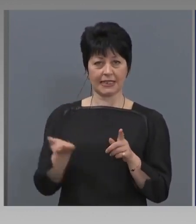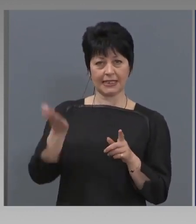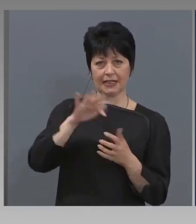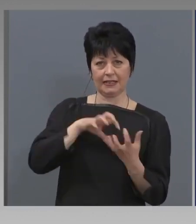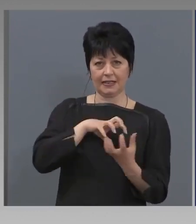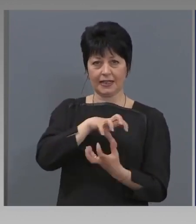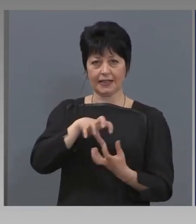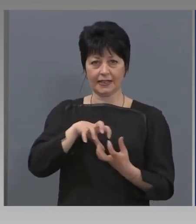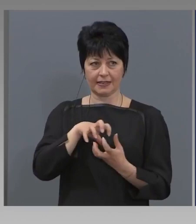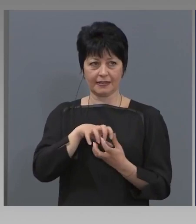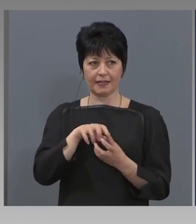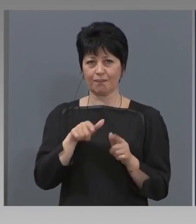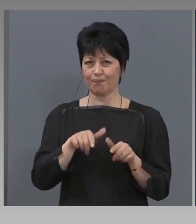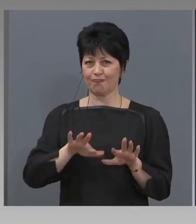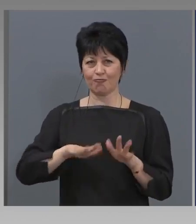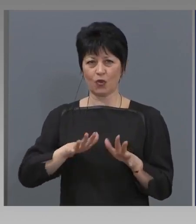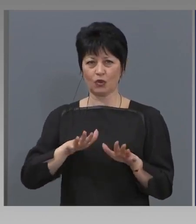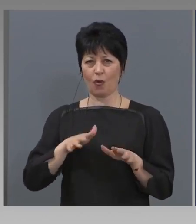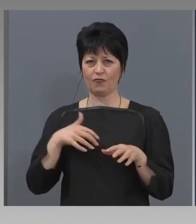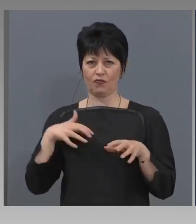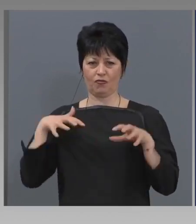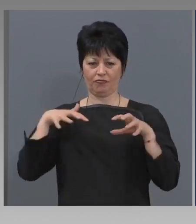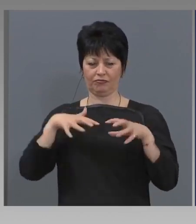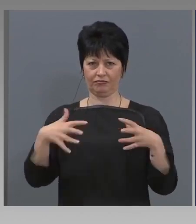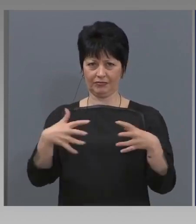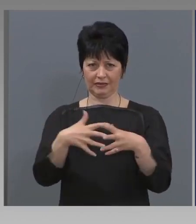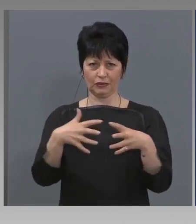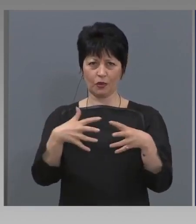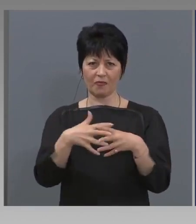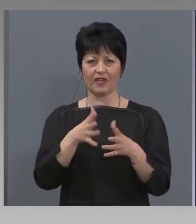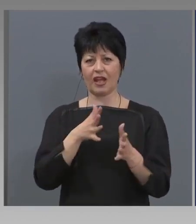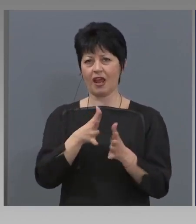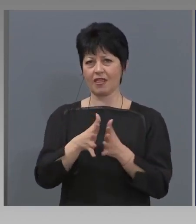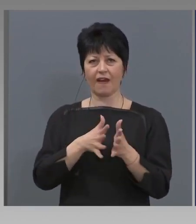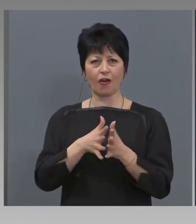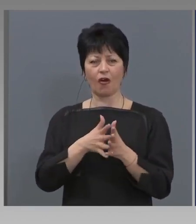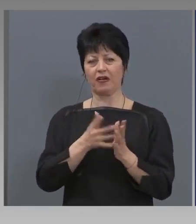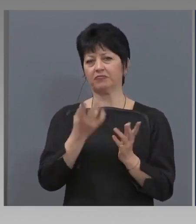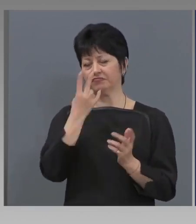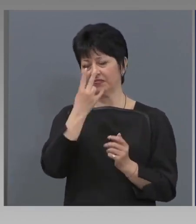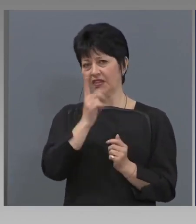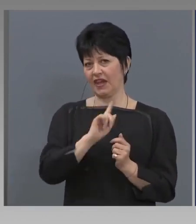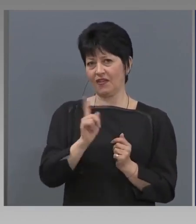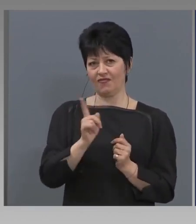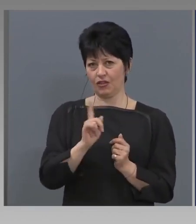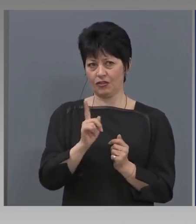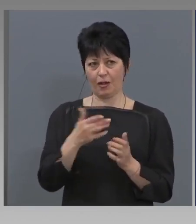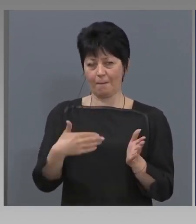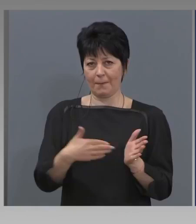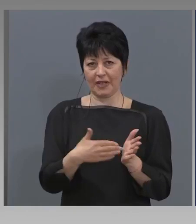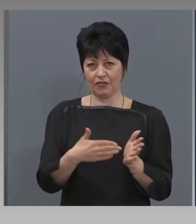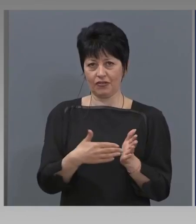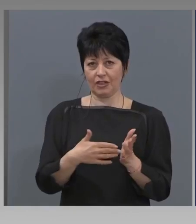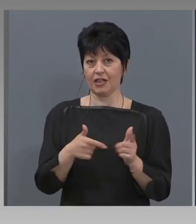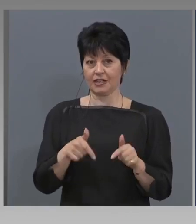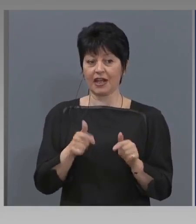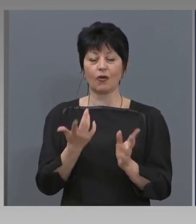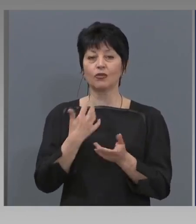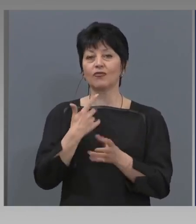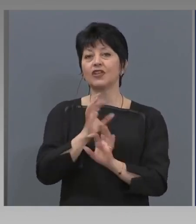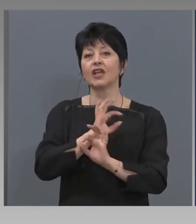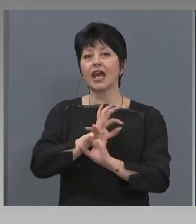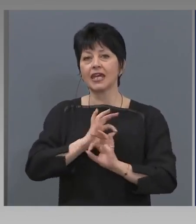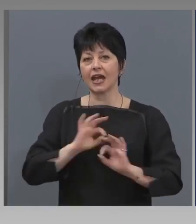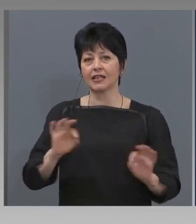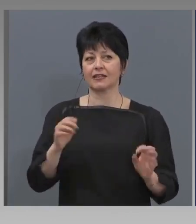подобно струпване на клиенти не се наложи. виждам причина сега, след като вече е ясен механизмът, който може да се